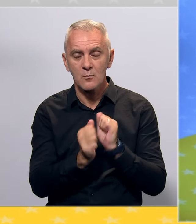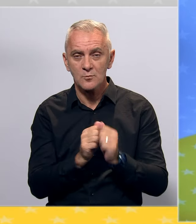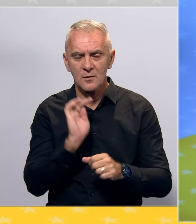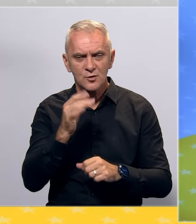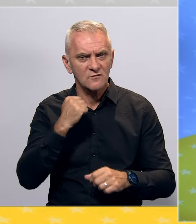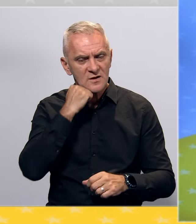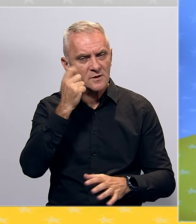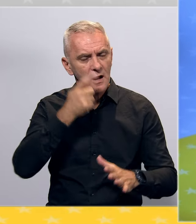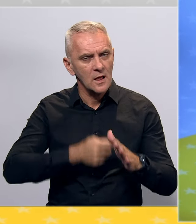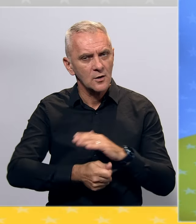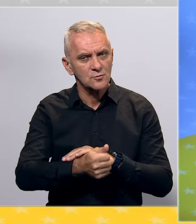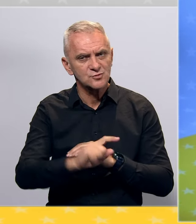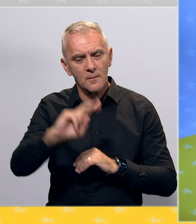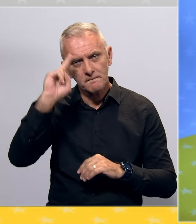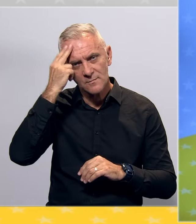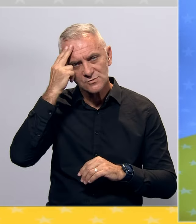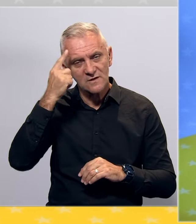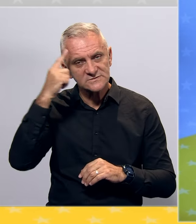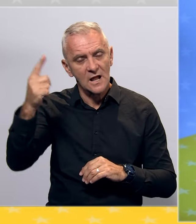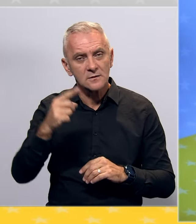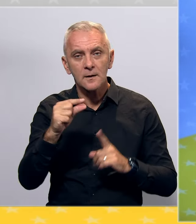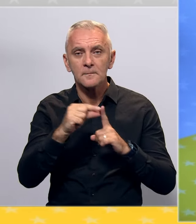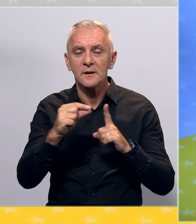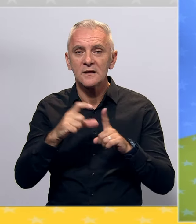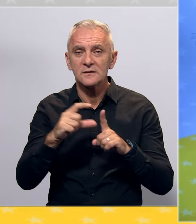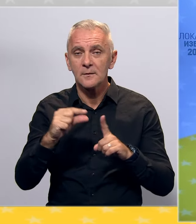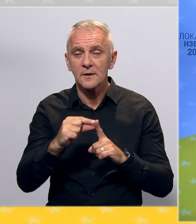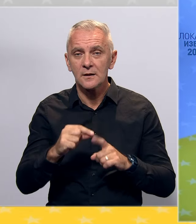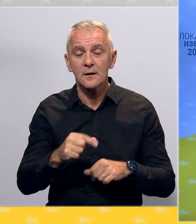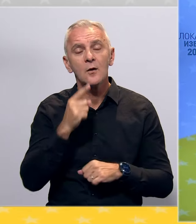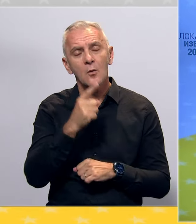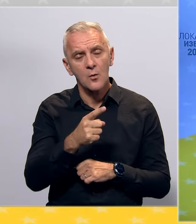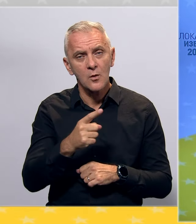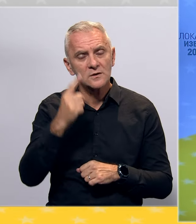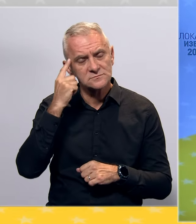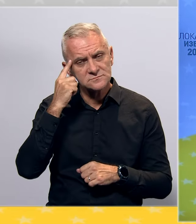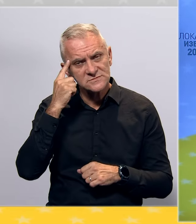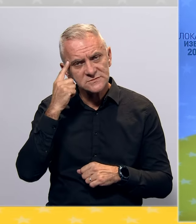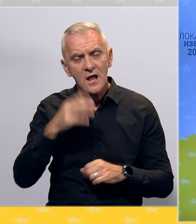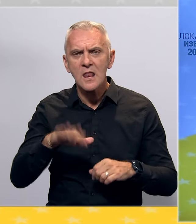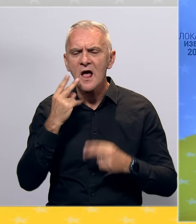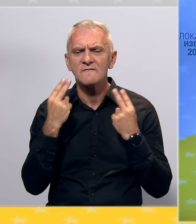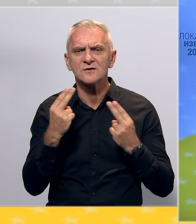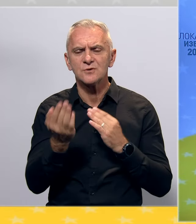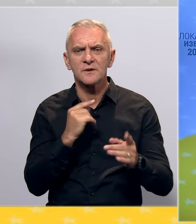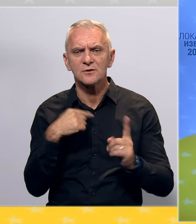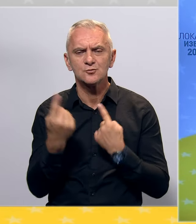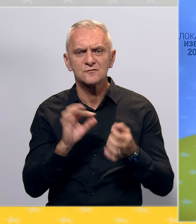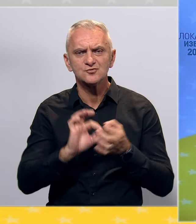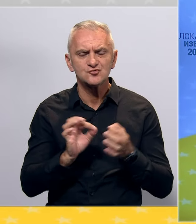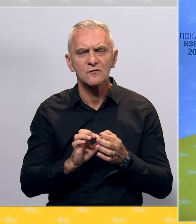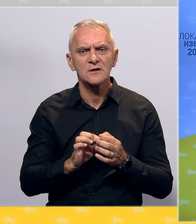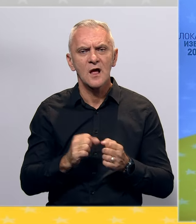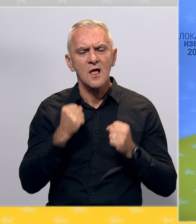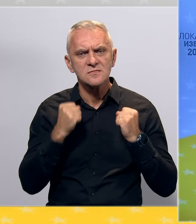kriminala i korupcije su prepoznatljiv znak PDPA. PDPA smatra da je najvažniji preduslov očuvanja, jačanja i